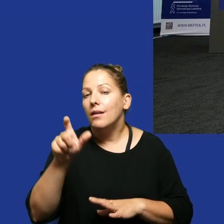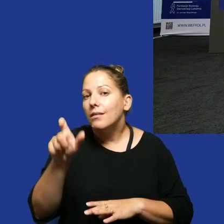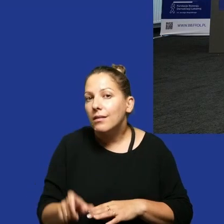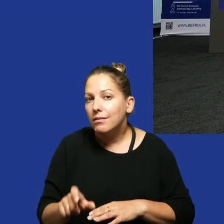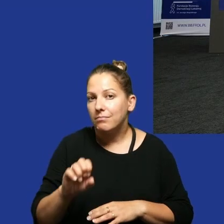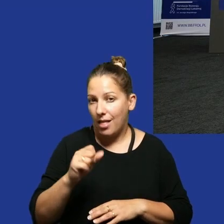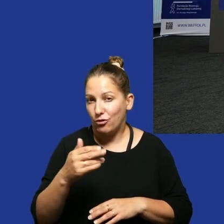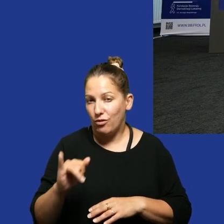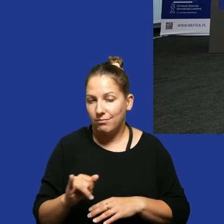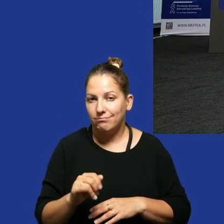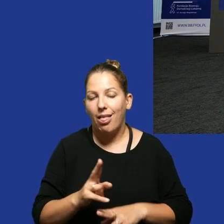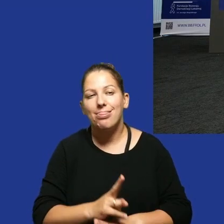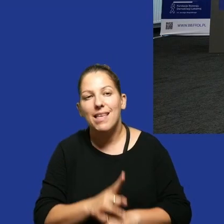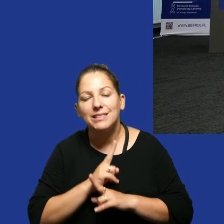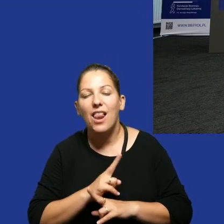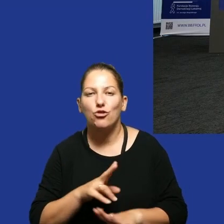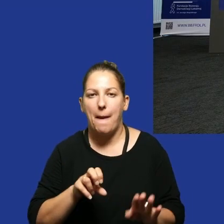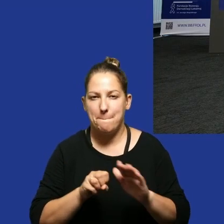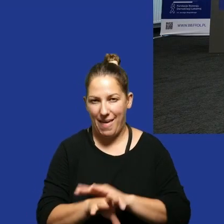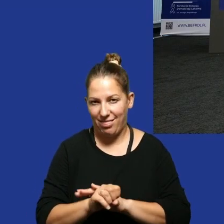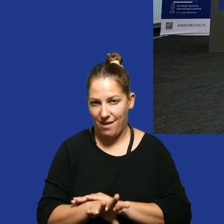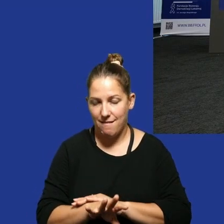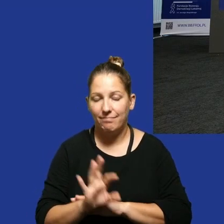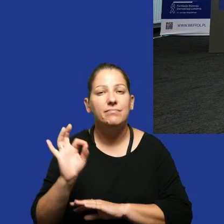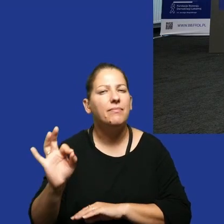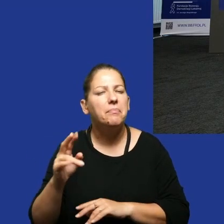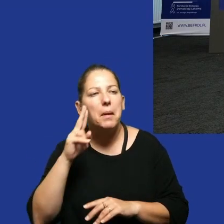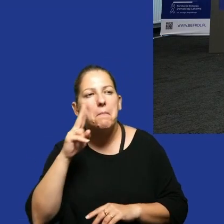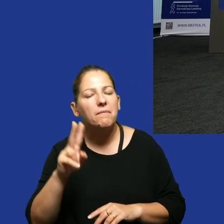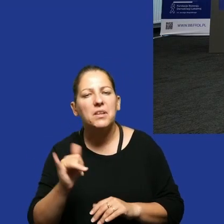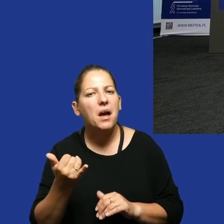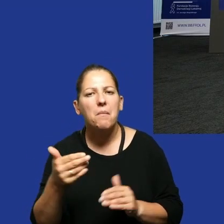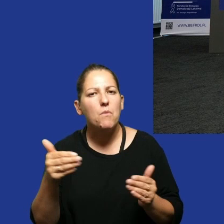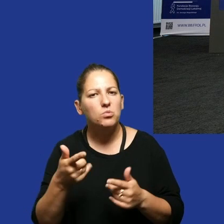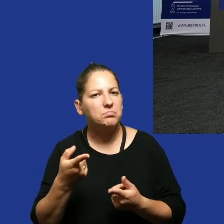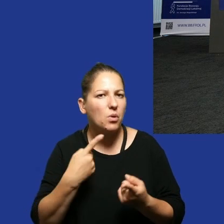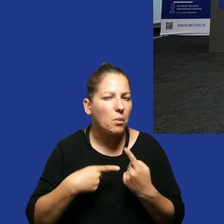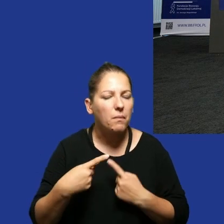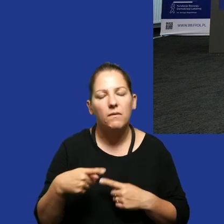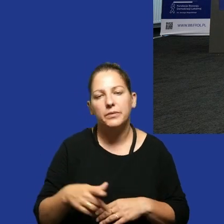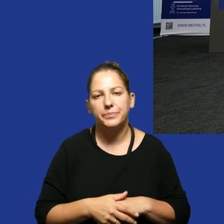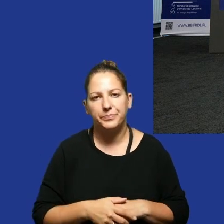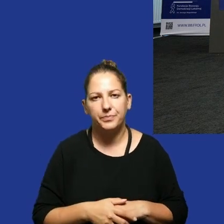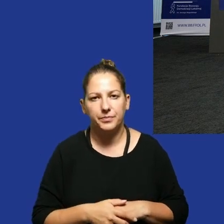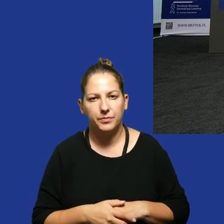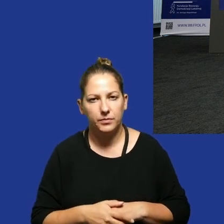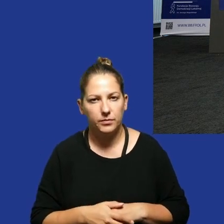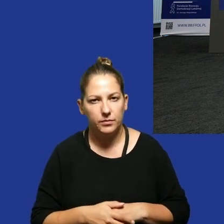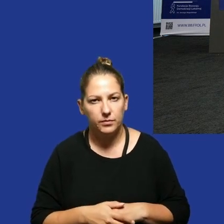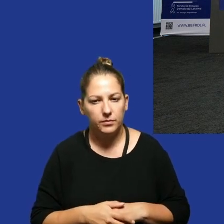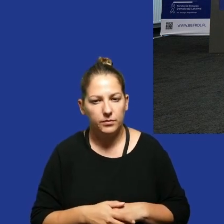kwestia właśnie. Niezależnych mediów. Jak to z takiej Twojej perspektywy, jakbyś mógł trochę powiedzieć, jak wygląda?